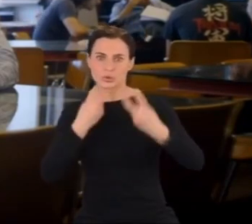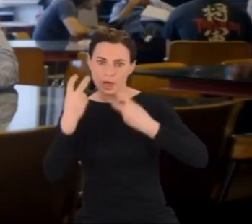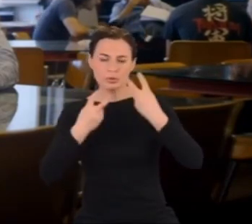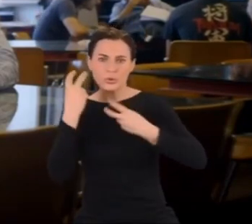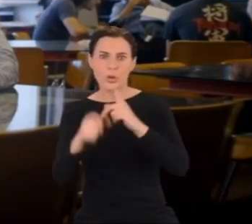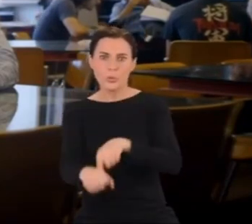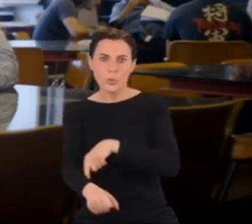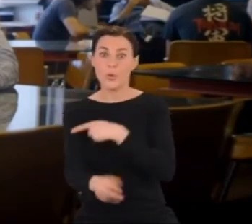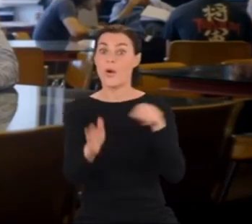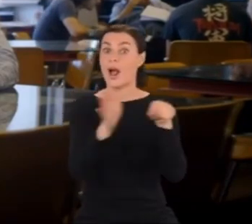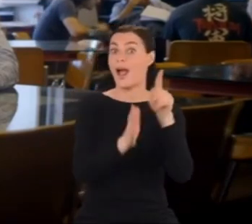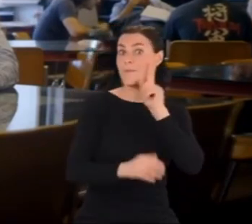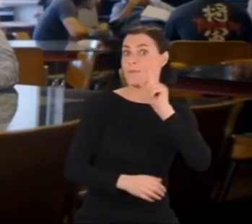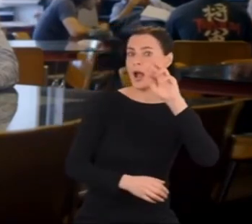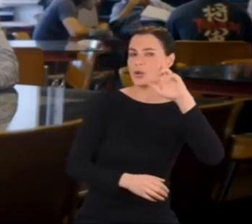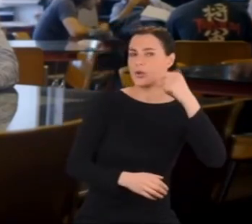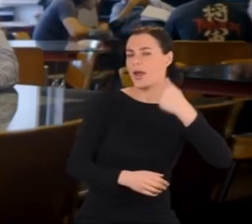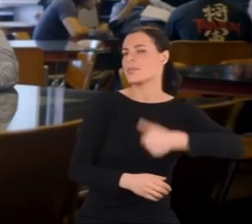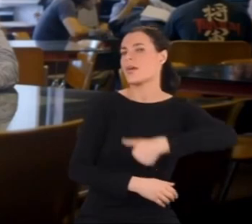noc.